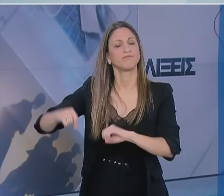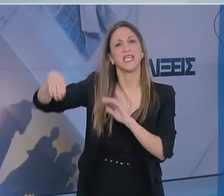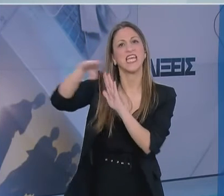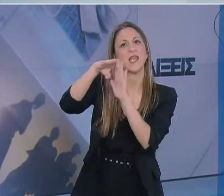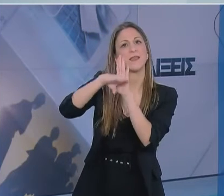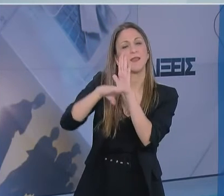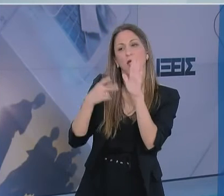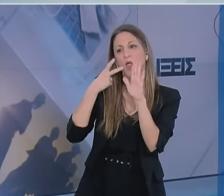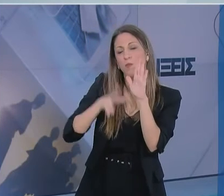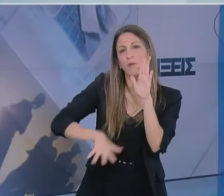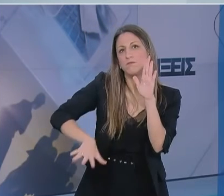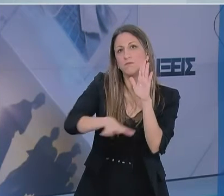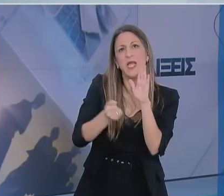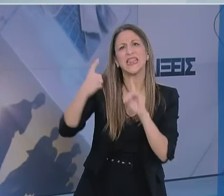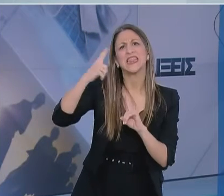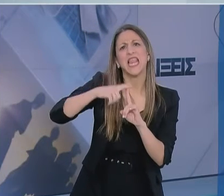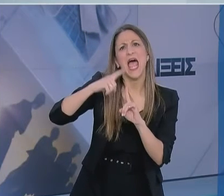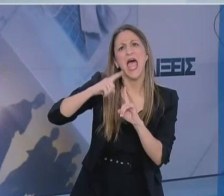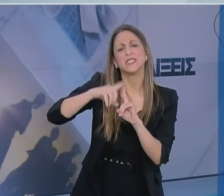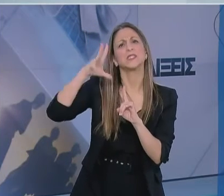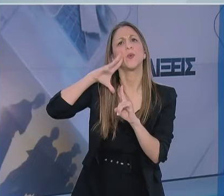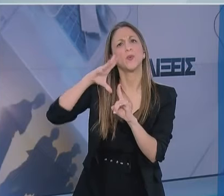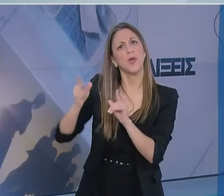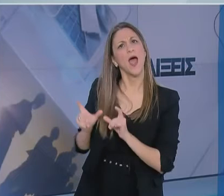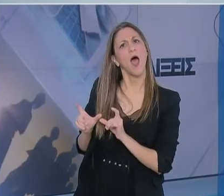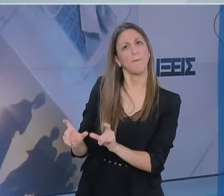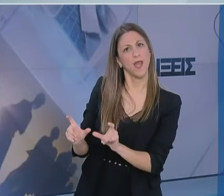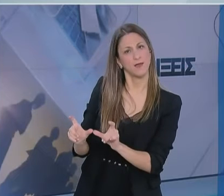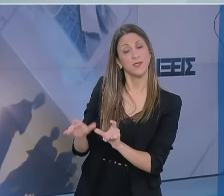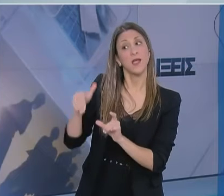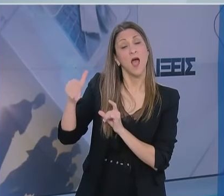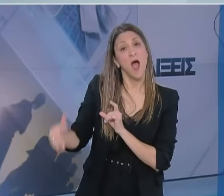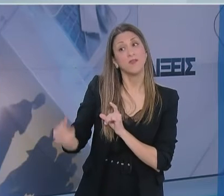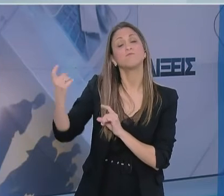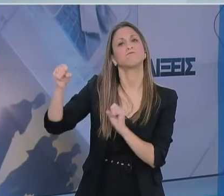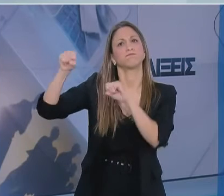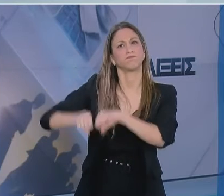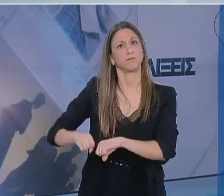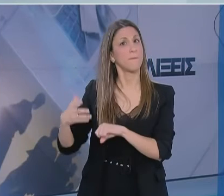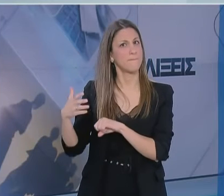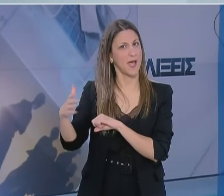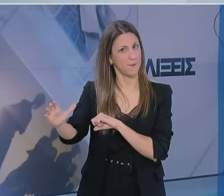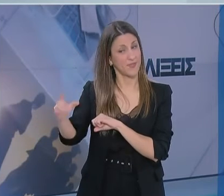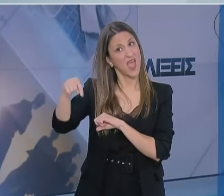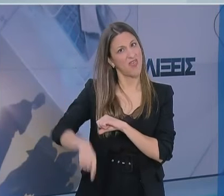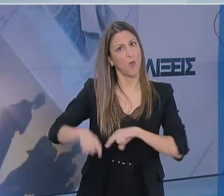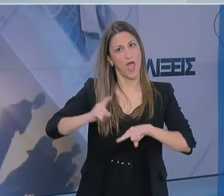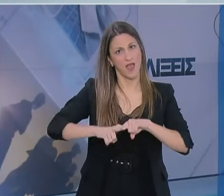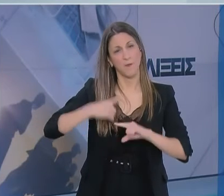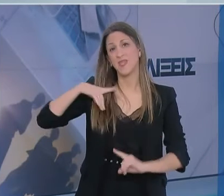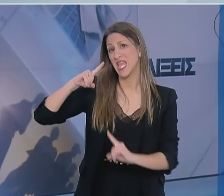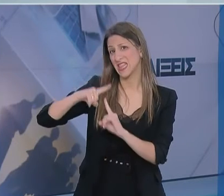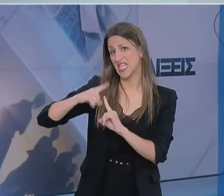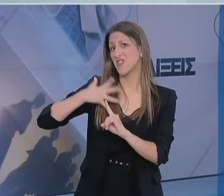επιλογής των τεστ αντισωμάτων τα οποία χρησιμοποιηθούν στο μέλλον για επιδημιολογικού σκοπού στην Ελλάδα. Θέλουμε να είναι αυτά τα τεστ